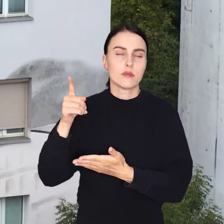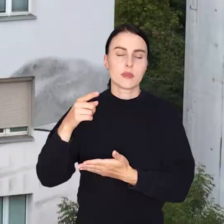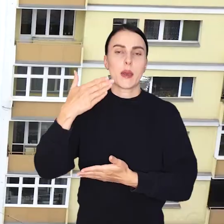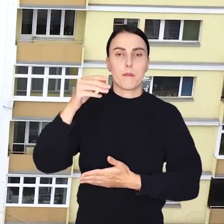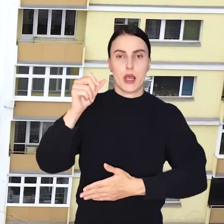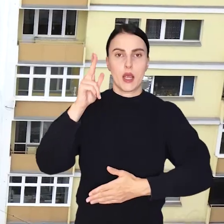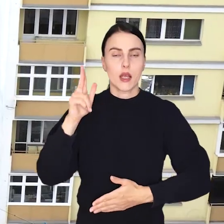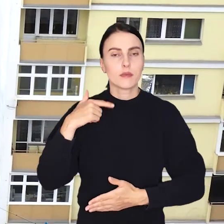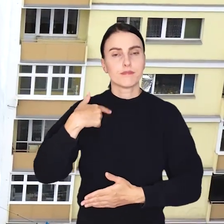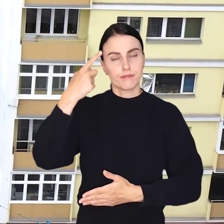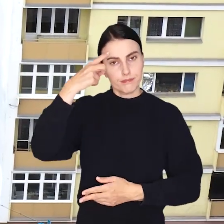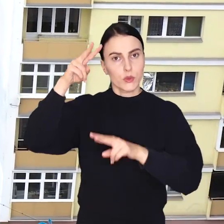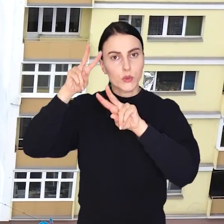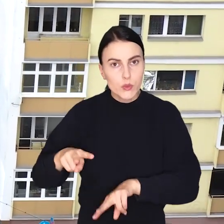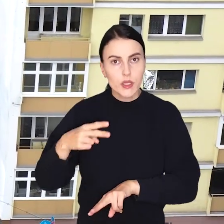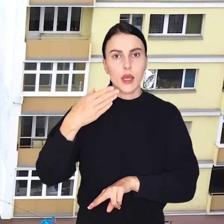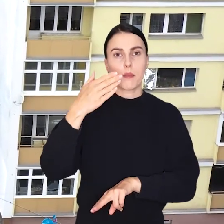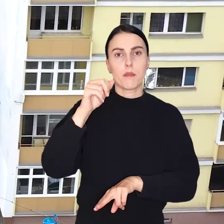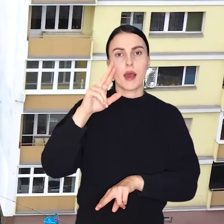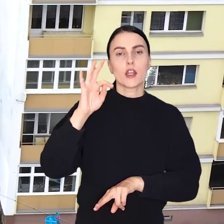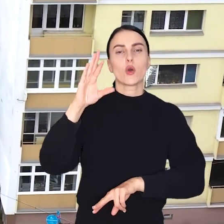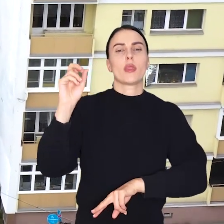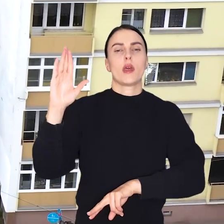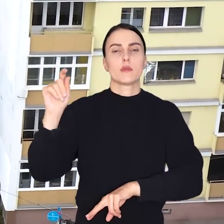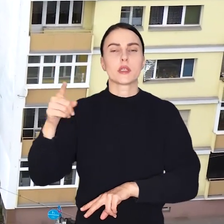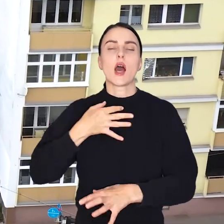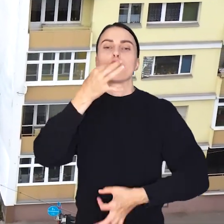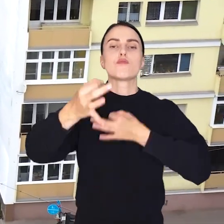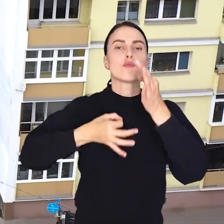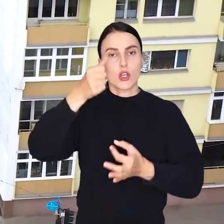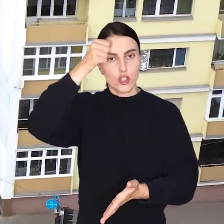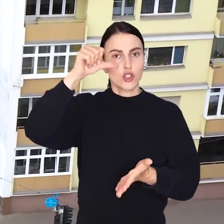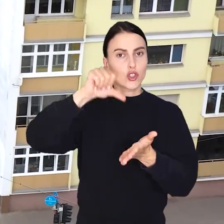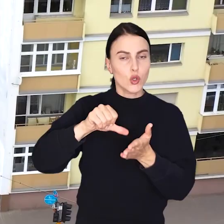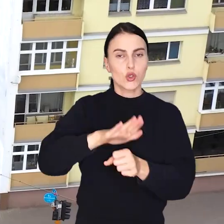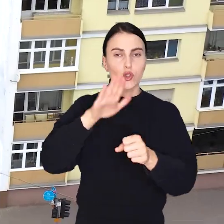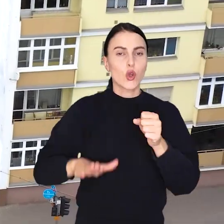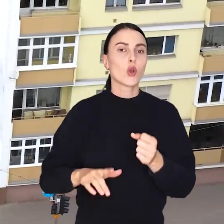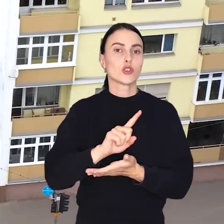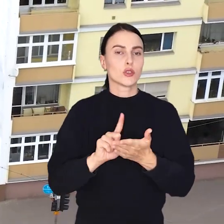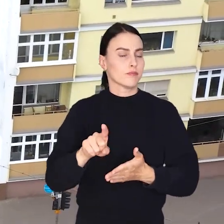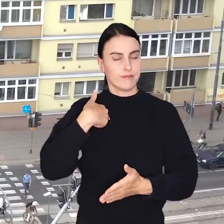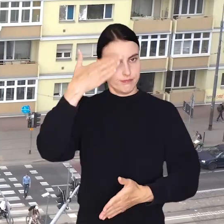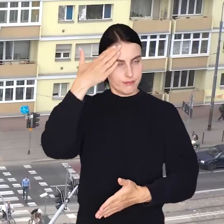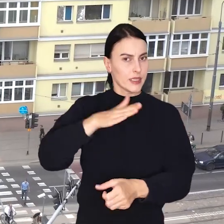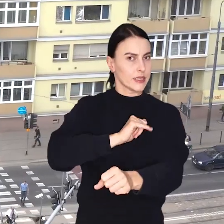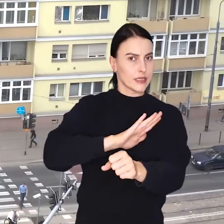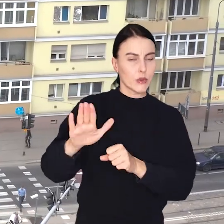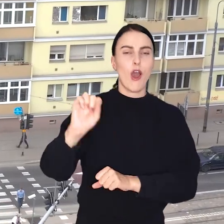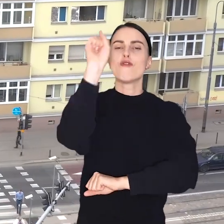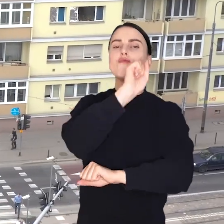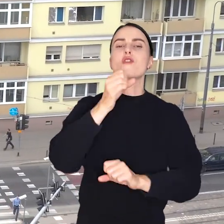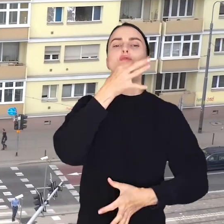upamiętnienia wybitnej artystki Marii Koterbskiej. Piosenkarka w stolicy Dolnego Śląska znana jest przede wszystkim z